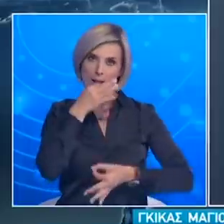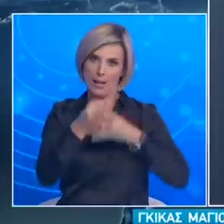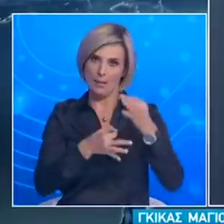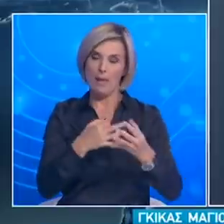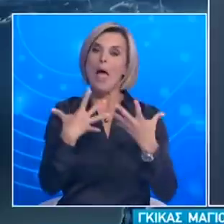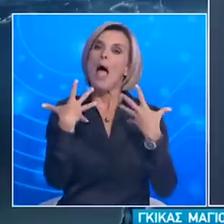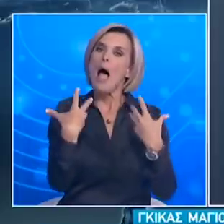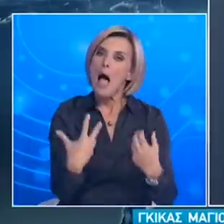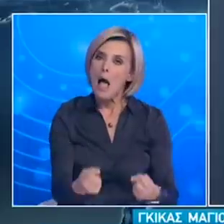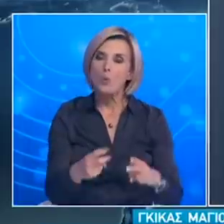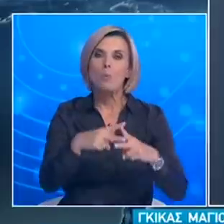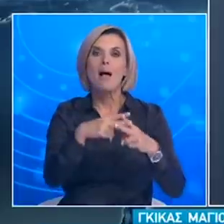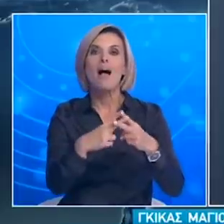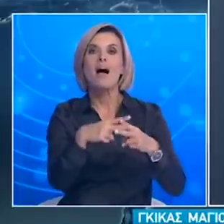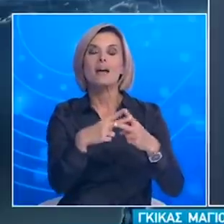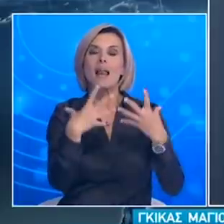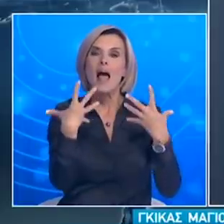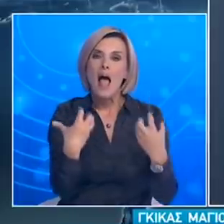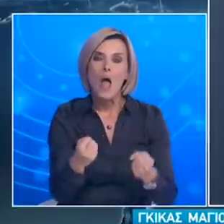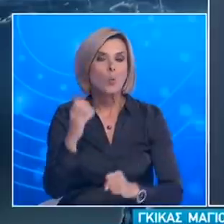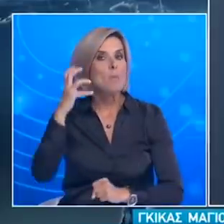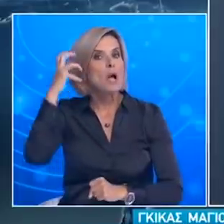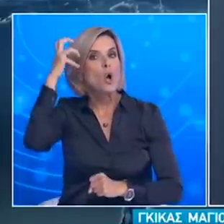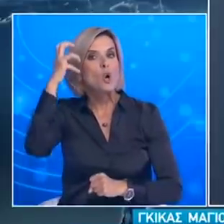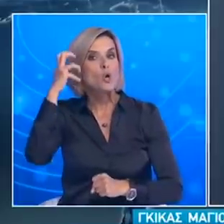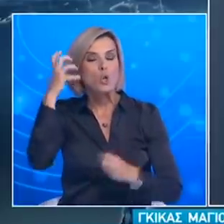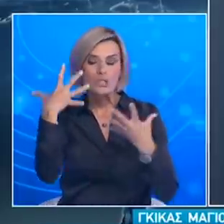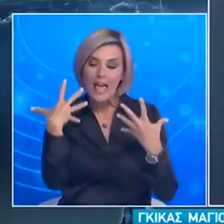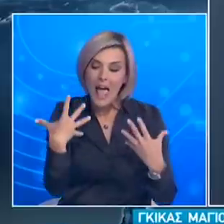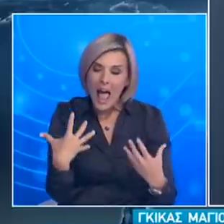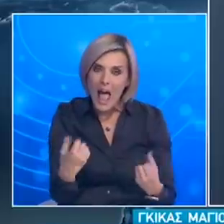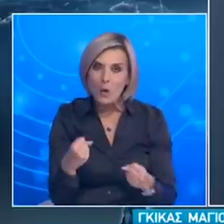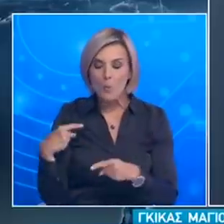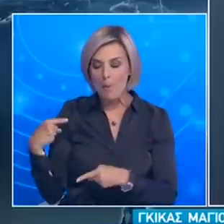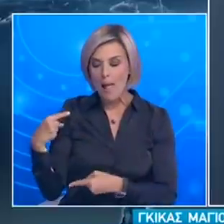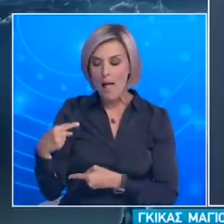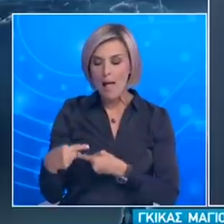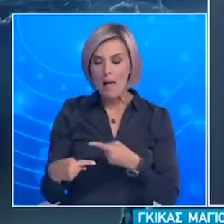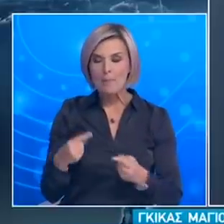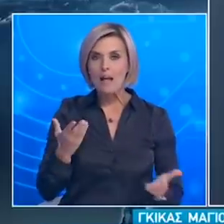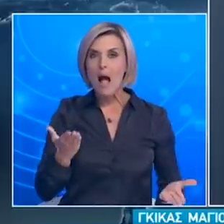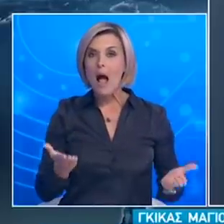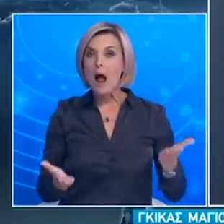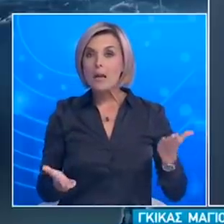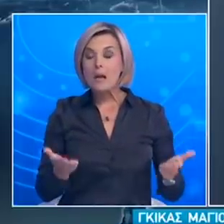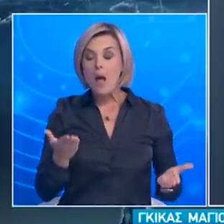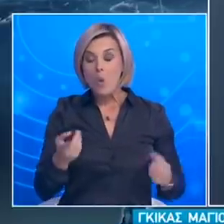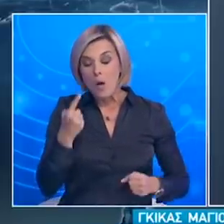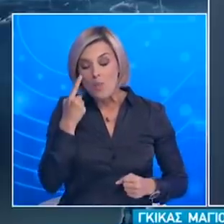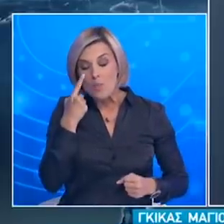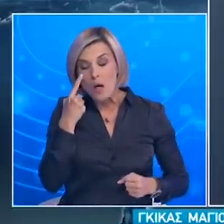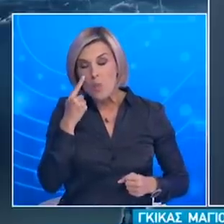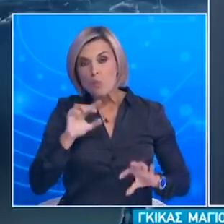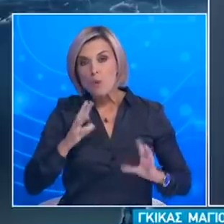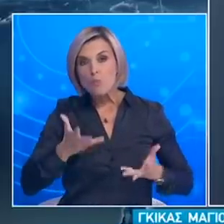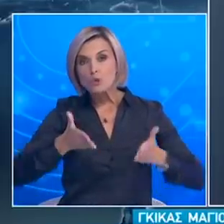εργαλεία και μέσα ανάλογα με τα σενάρια για να μπορούμε να προσπαθούμε να